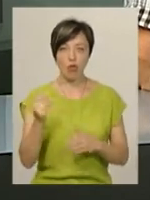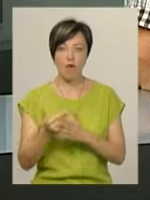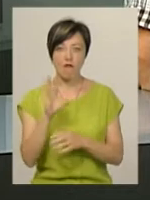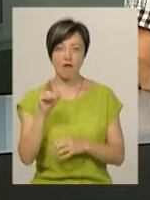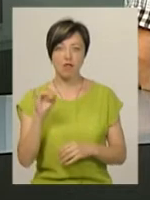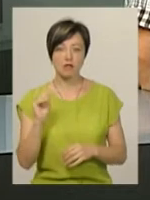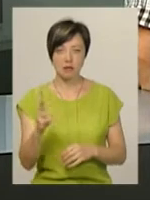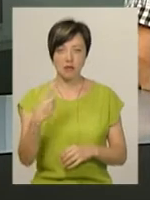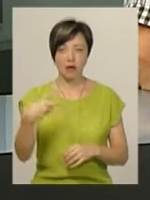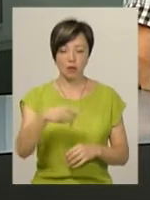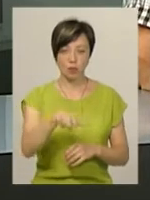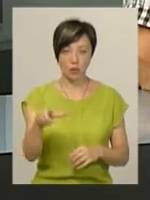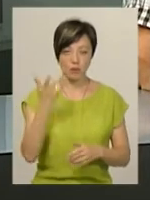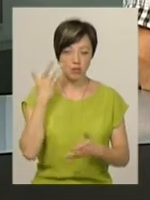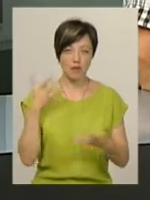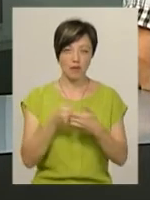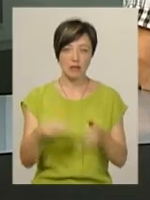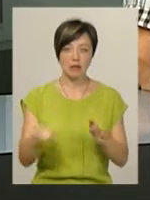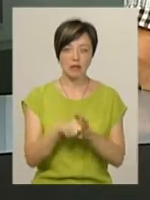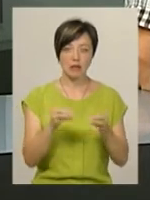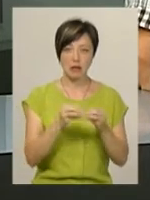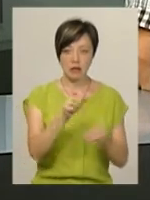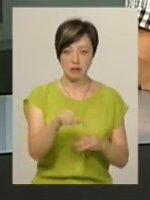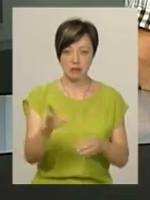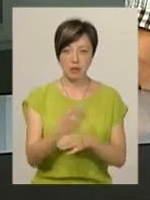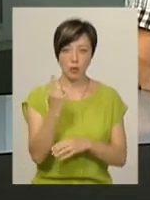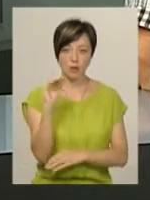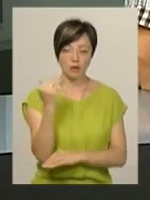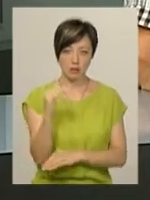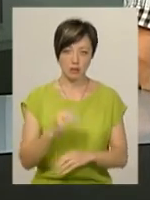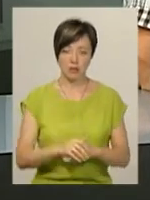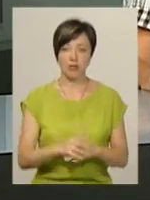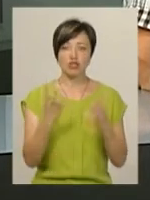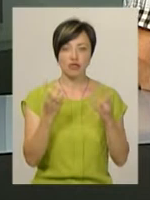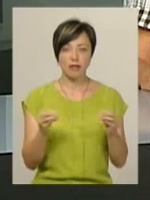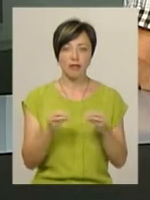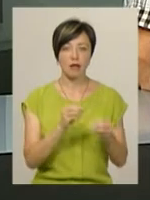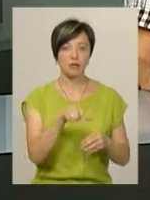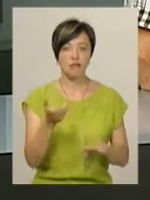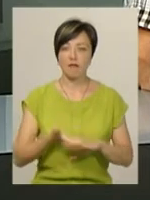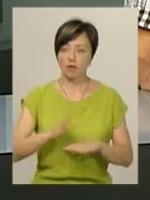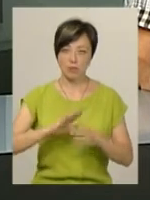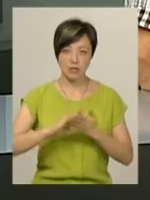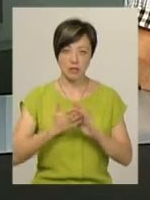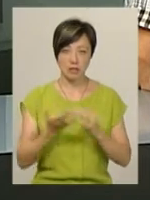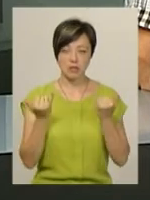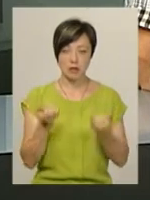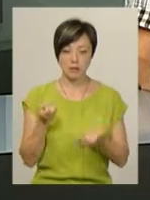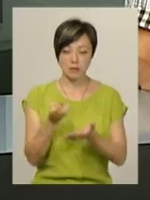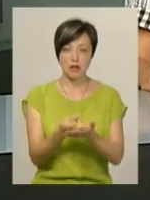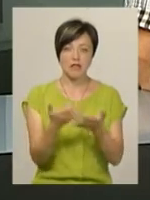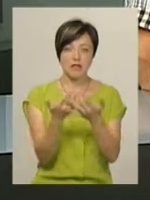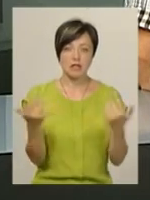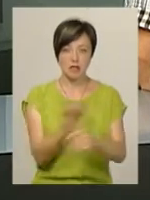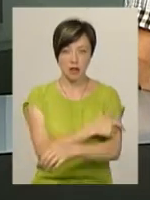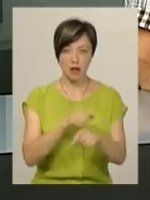В ній їхали 20 людей. Під час аварії загинули 10, з-поміж них одна дитина. Ще 10 осіб у важкому стані. Вони наразі перебувають в